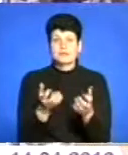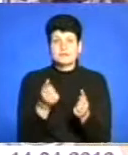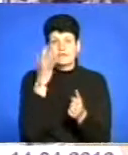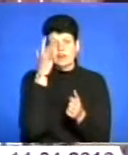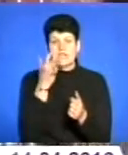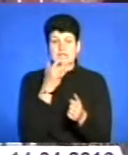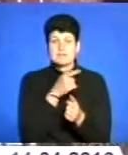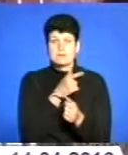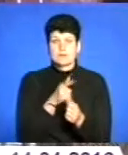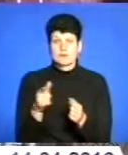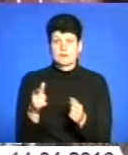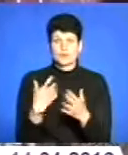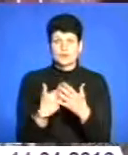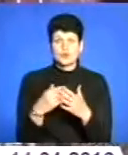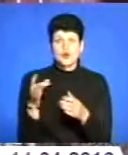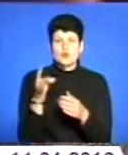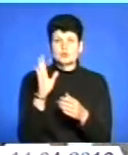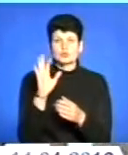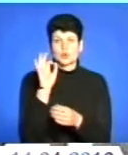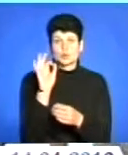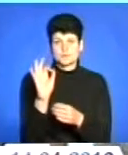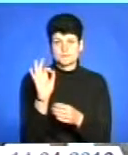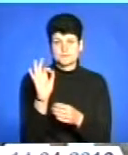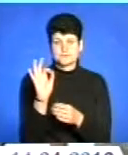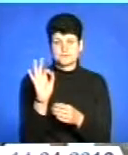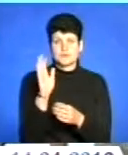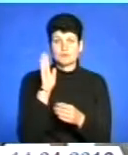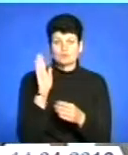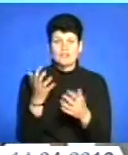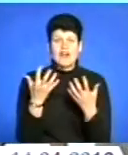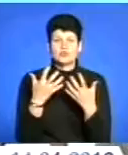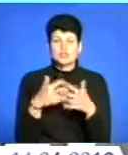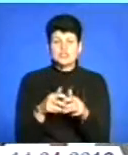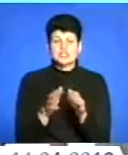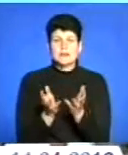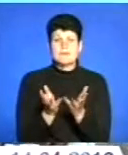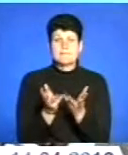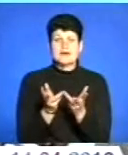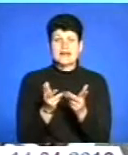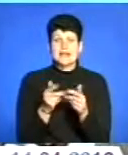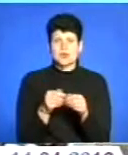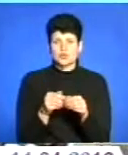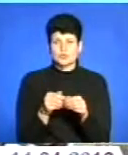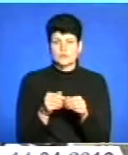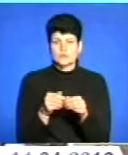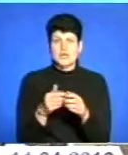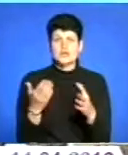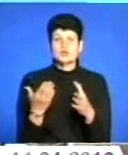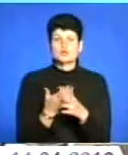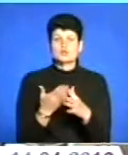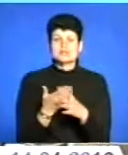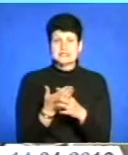літньому періоді, тобто розмір буде нульовим. Відбудеться автоматичний перерахунок з субсидій